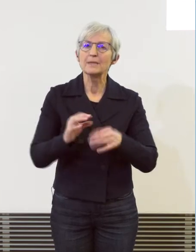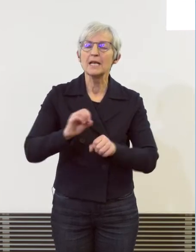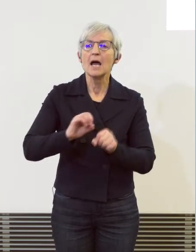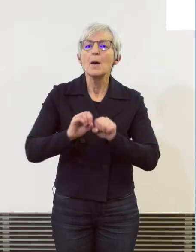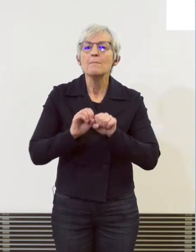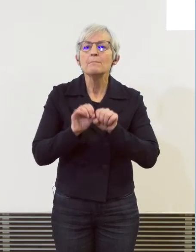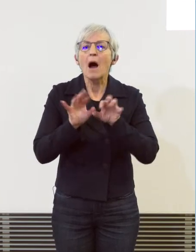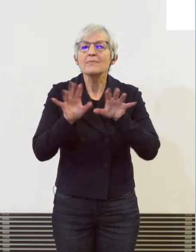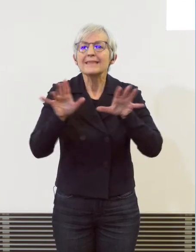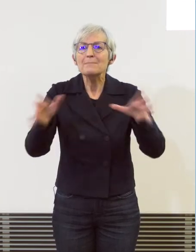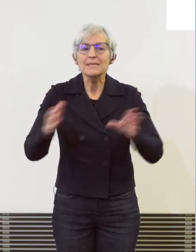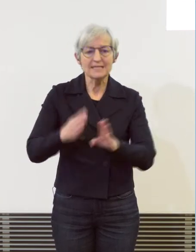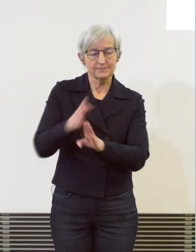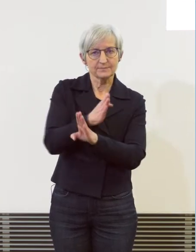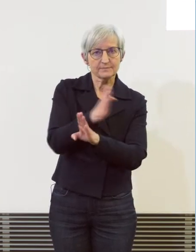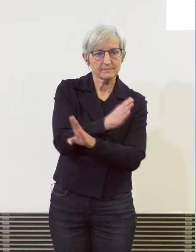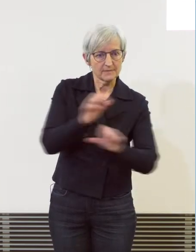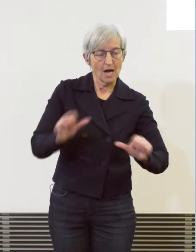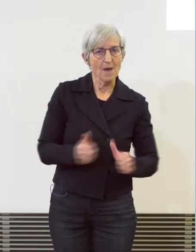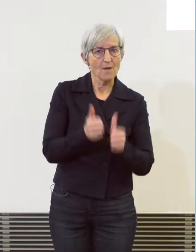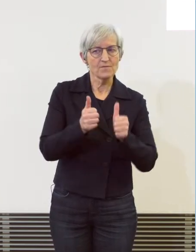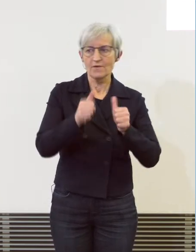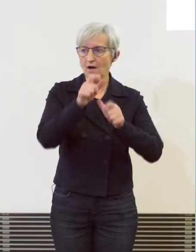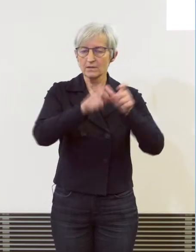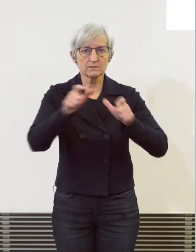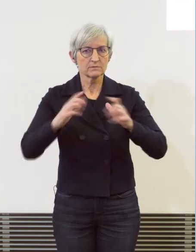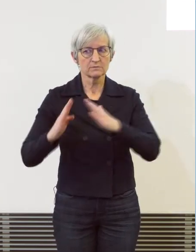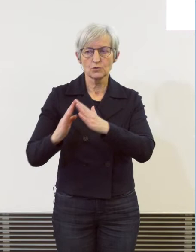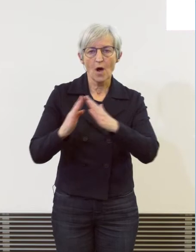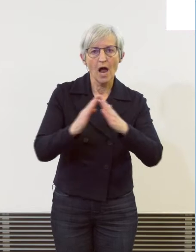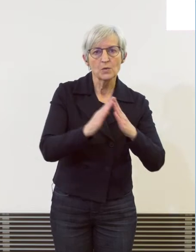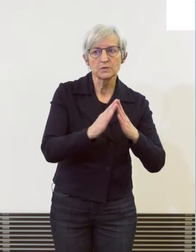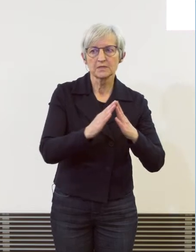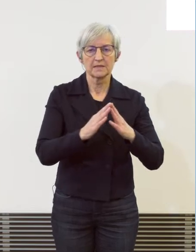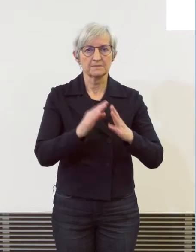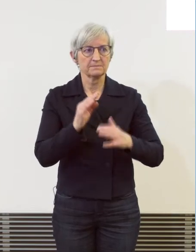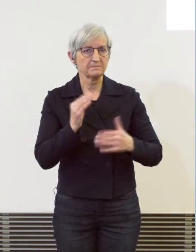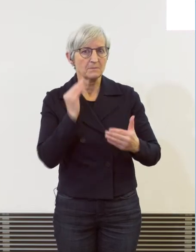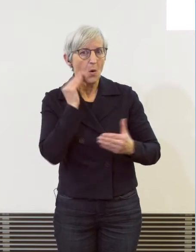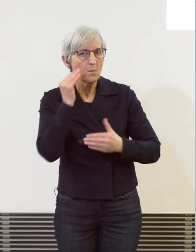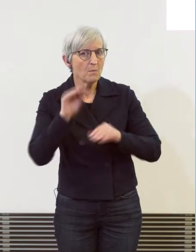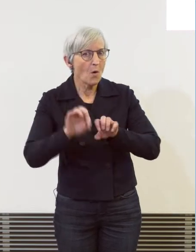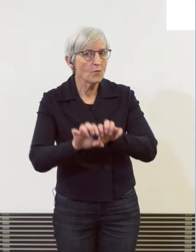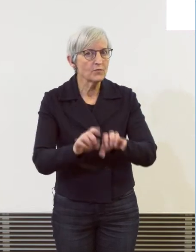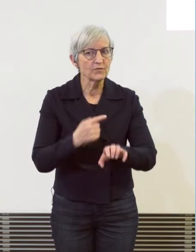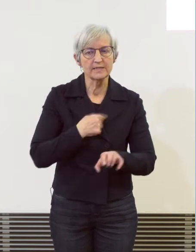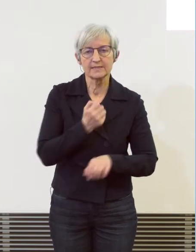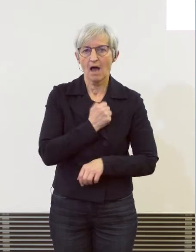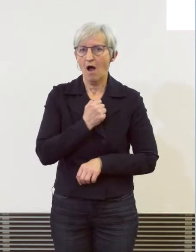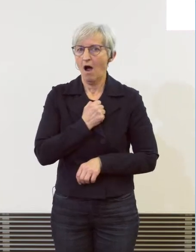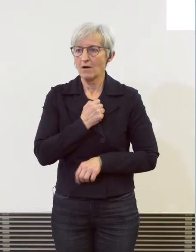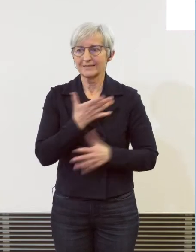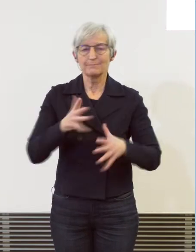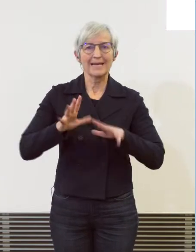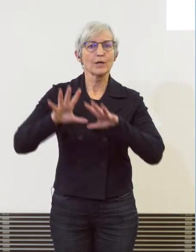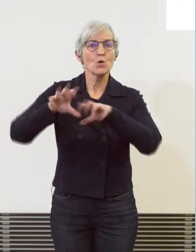die Leute zu Hause waren, befürchtet haben, dass es mehr Übergriffe gibt, unsere Einsatzzentrale